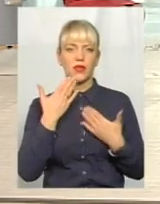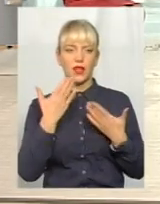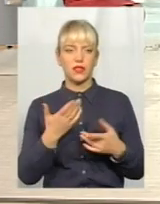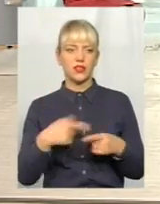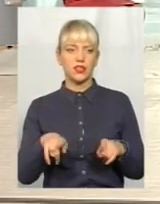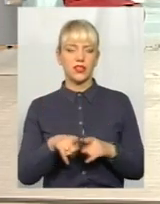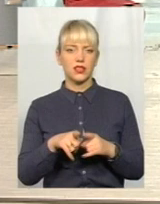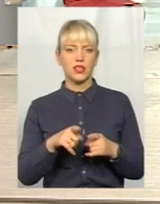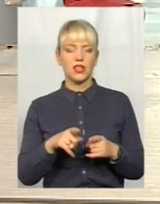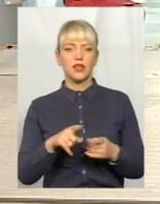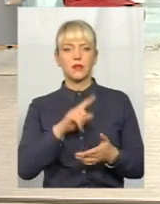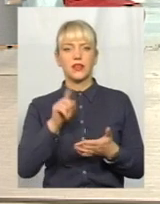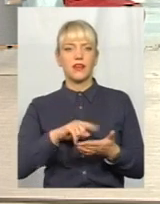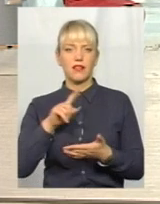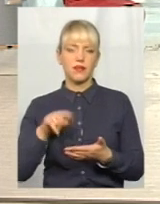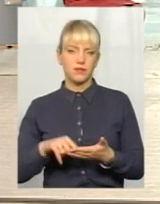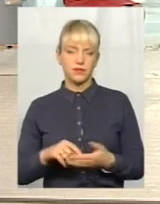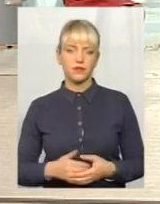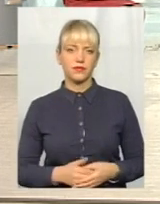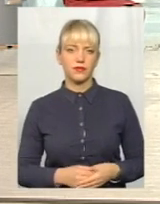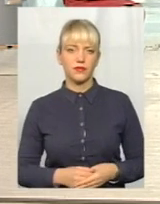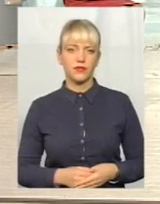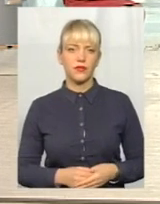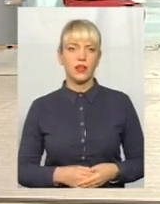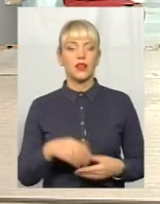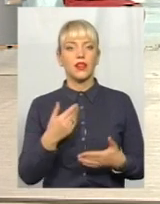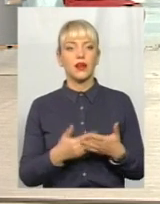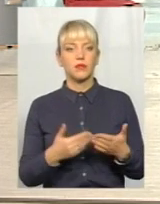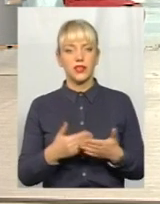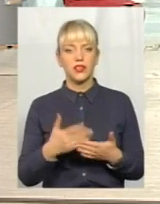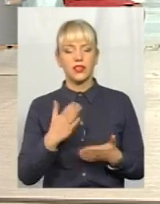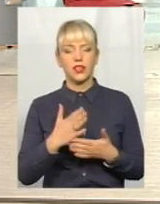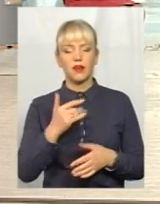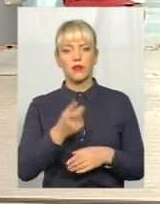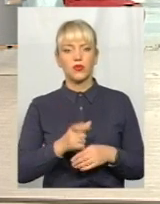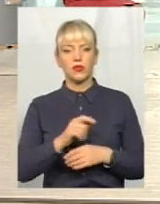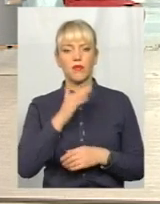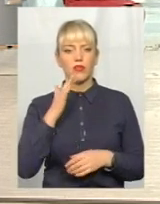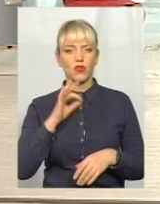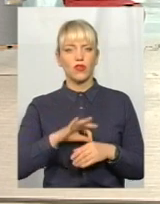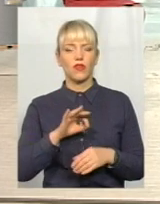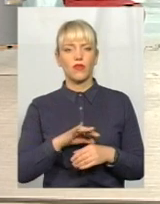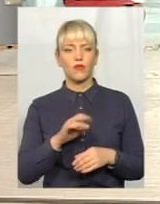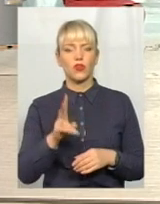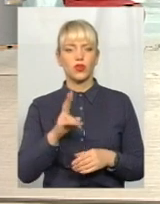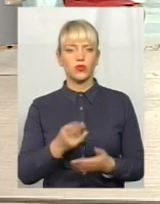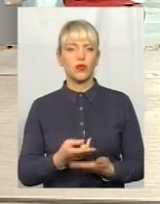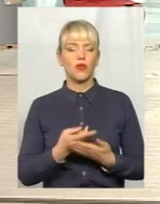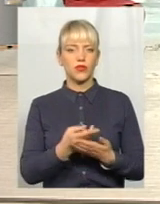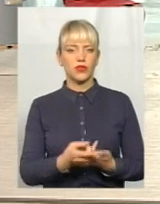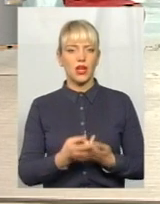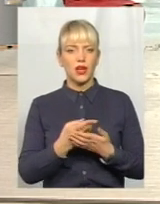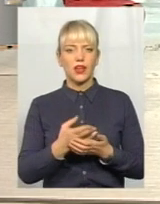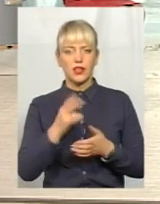запитання. Наприклад, є дуже багато хворих, які трикуть до ліжка, і